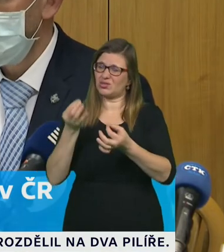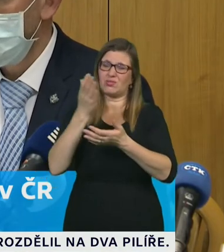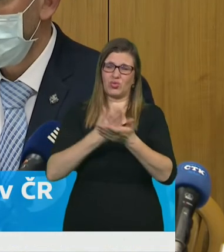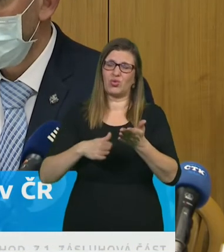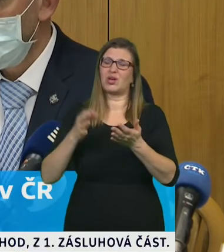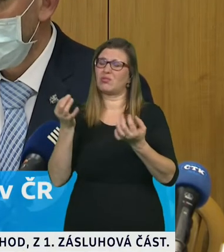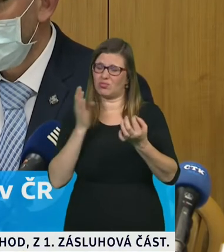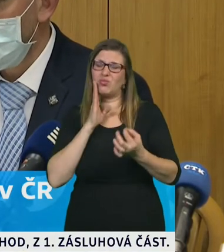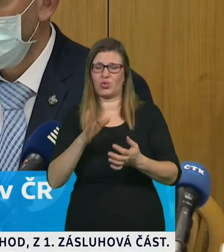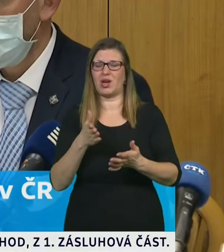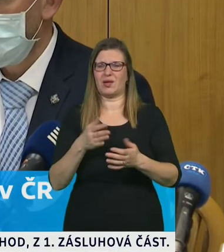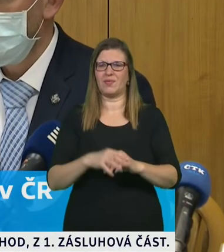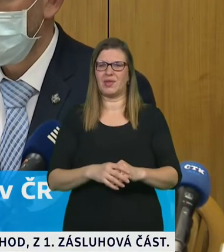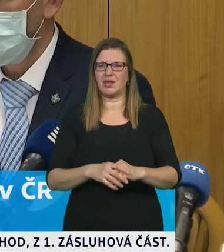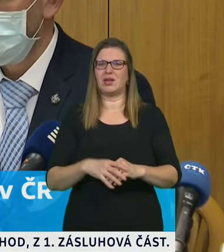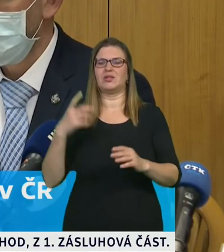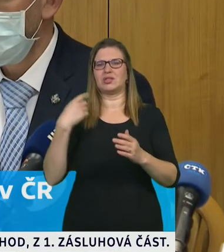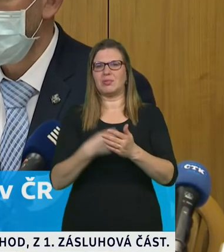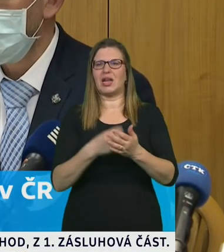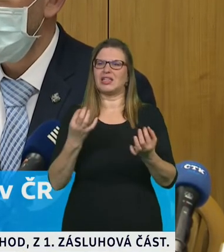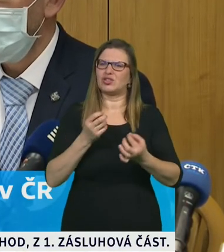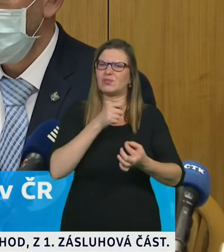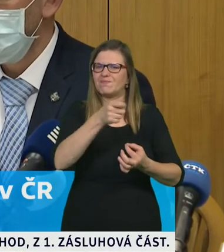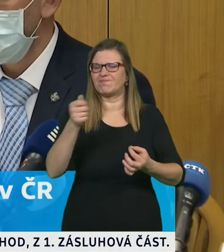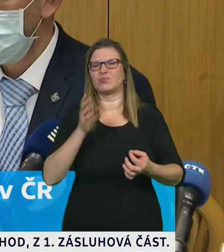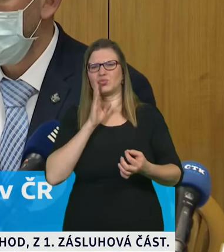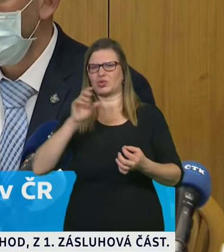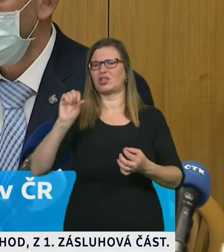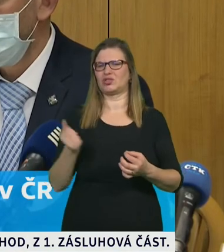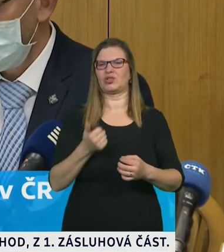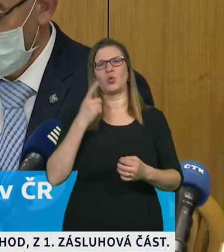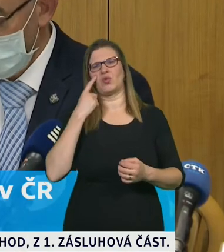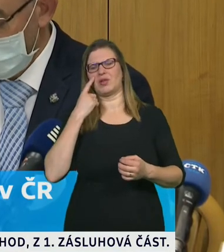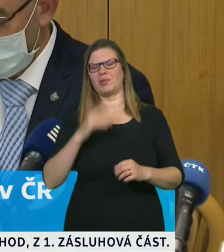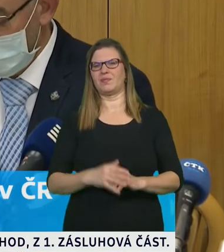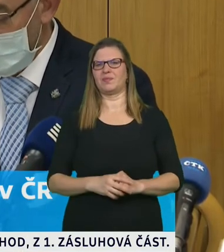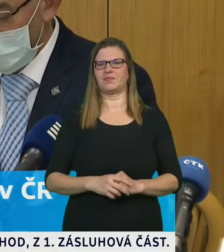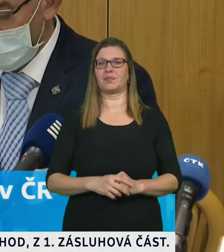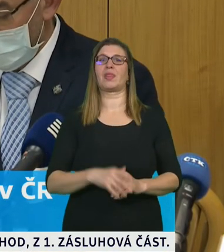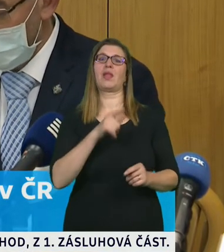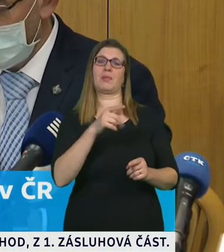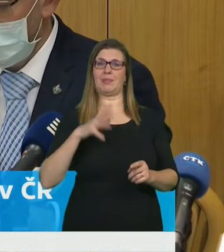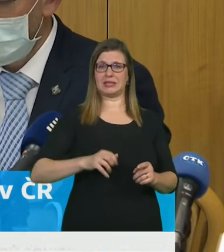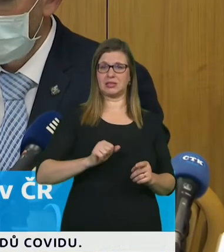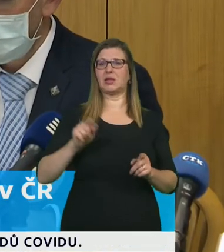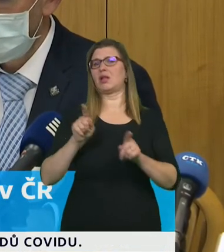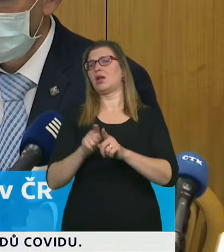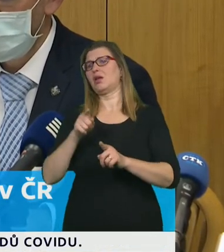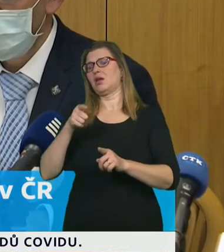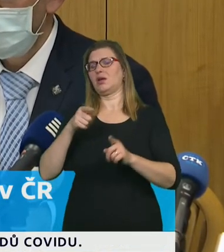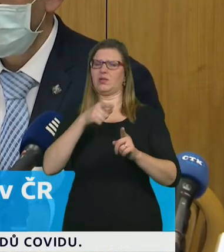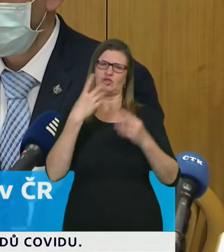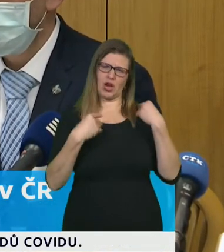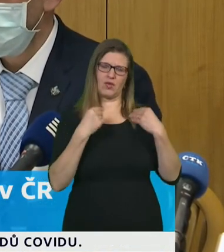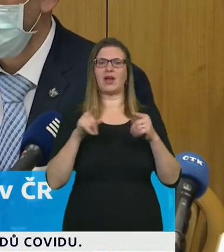to na ně dopadlo co nejméně paní ministrině a pan ministr plus další členové vlády kterých se to